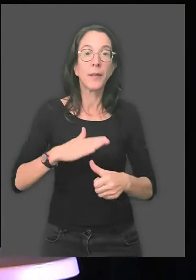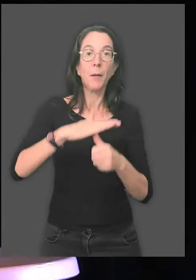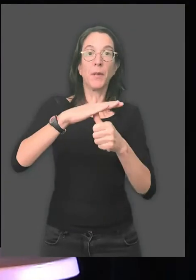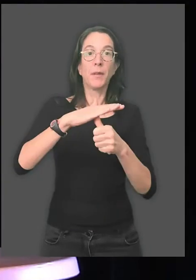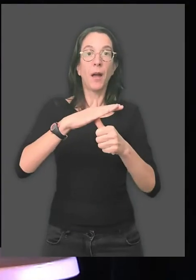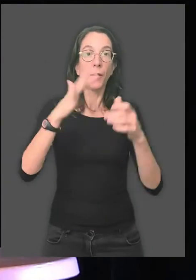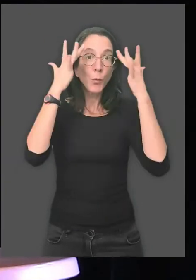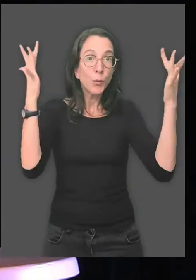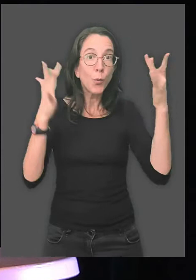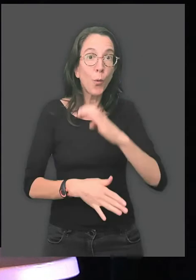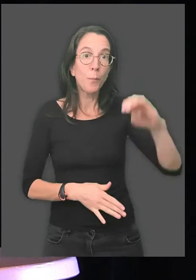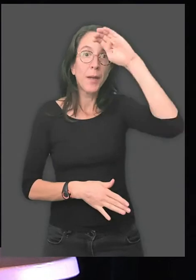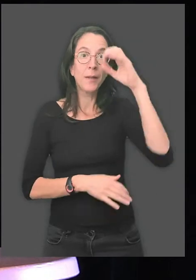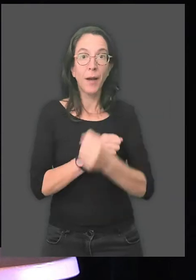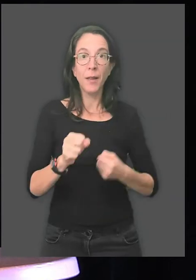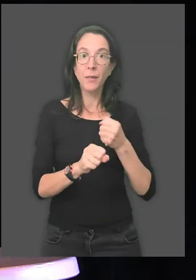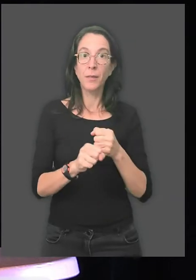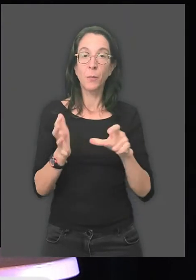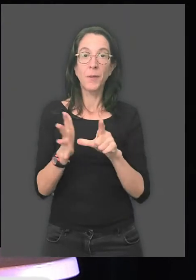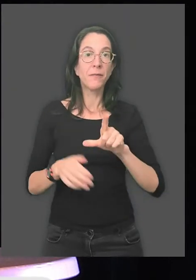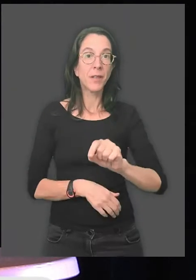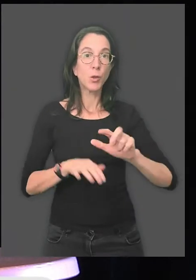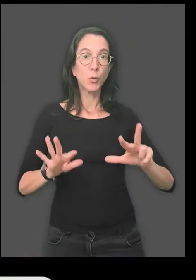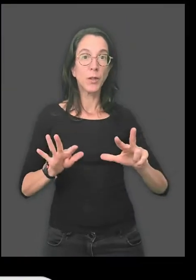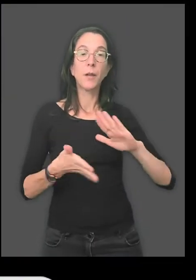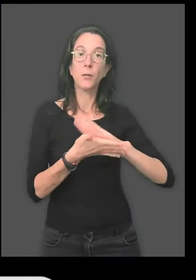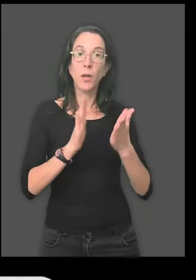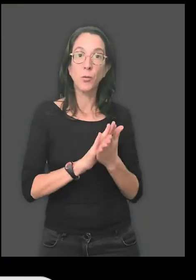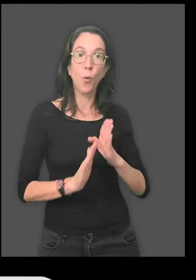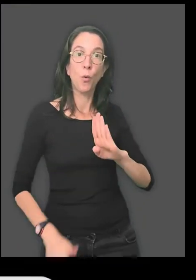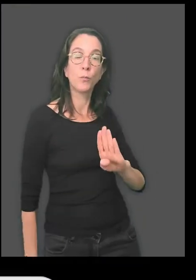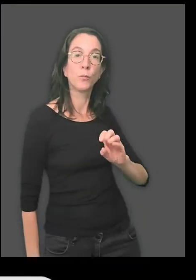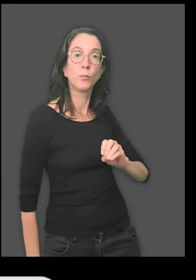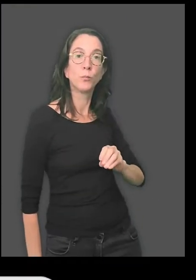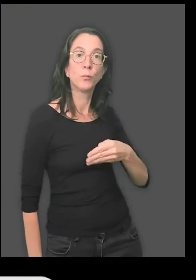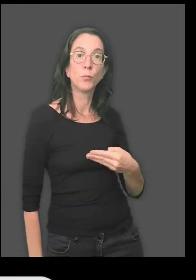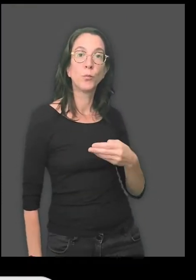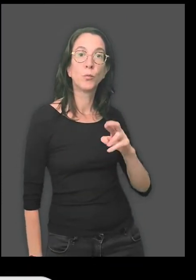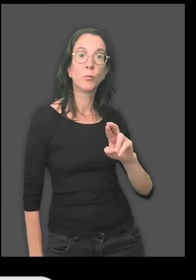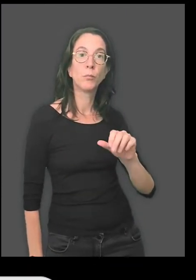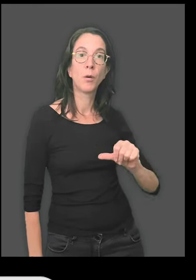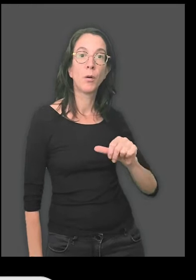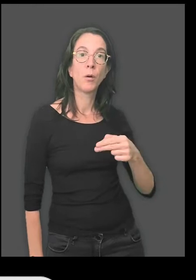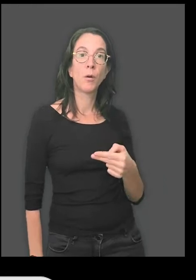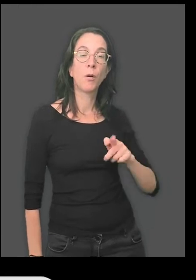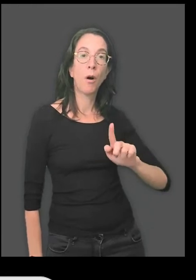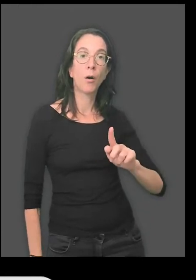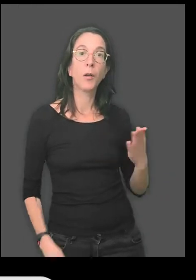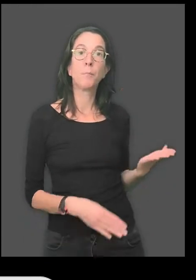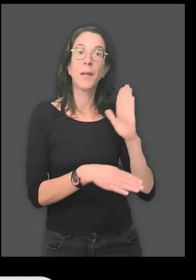Dans le cadre de Montpellier, capitale européenne de la culture 2028, l'association Boomerang